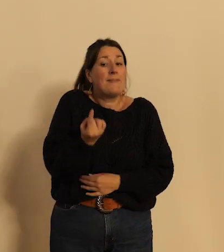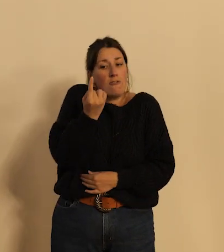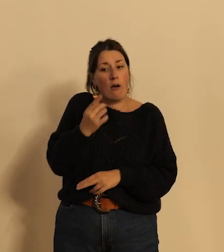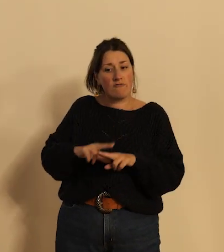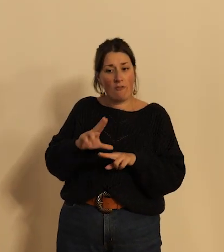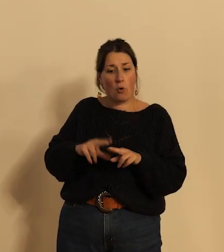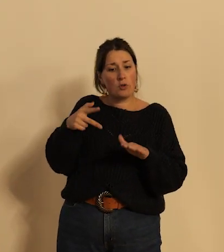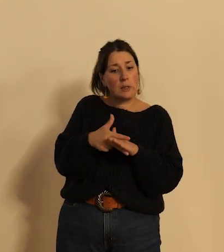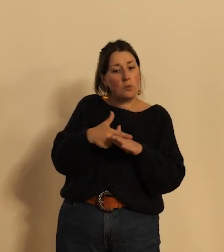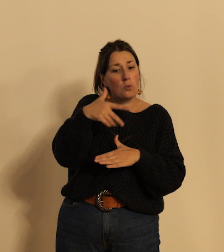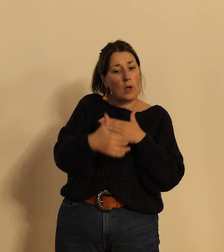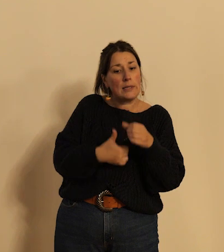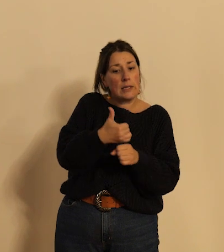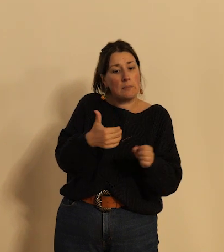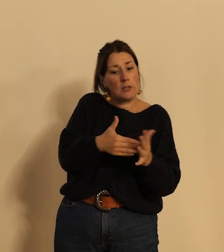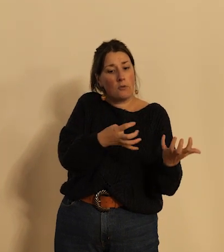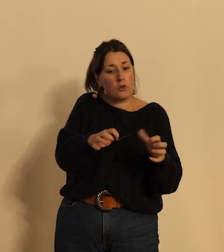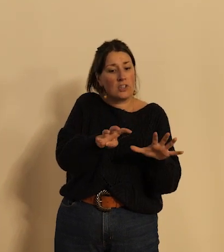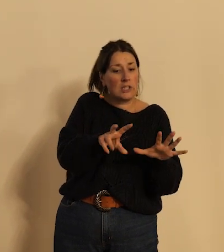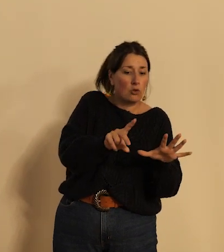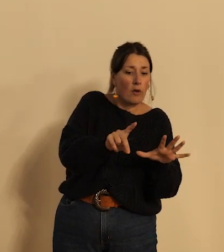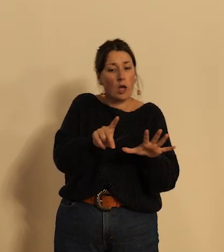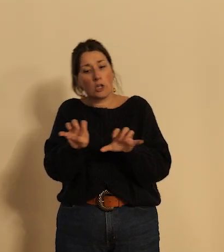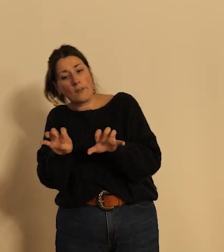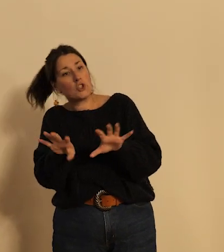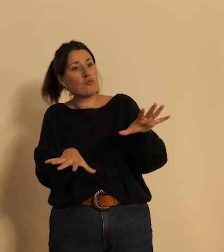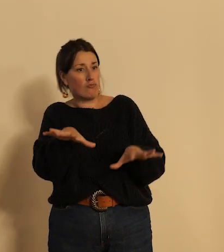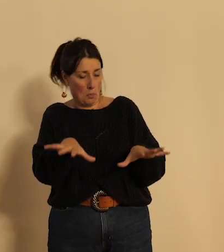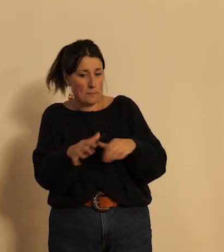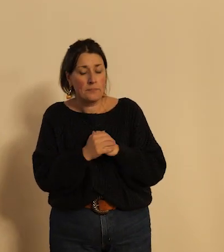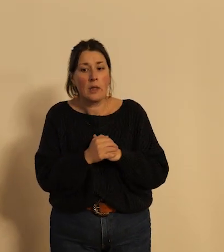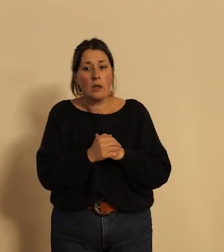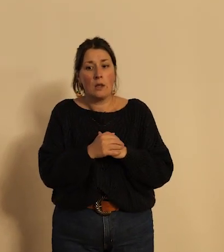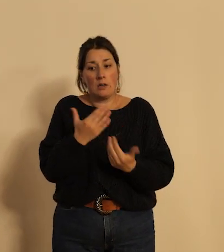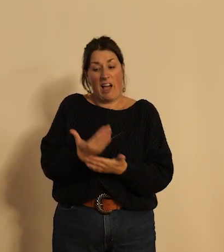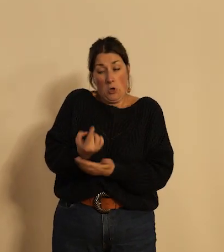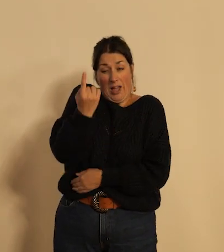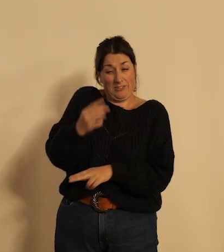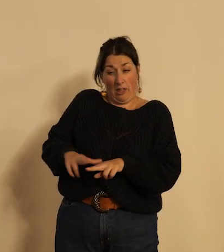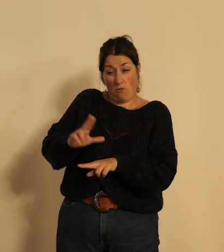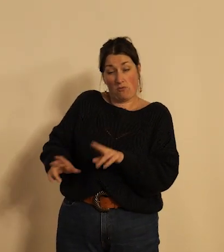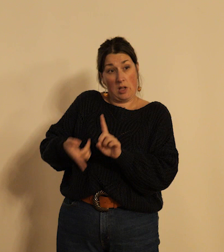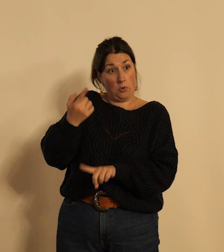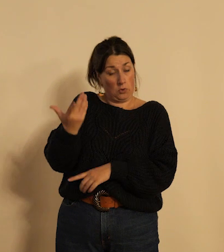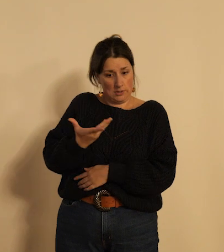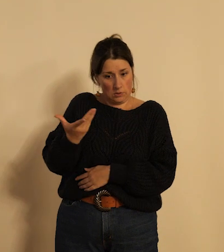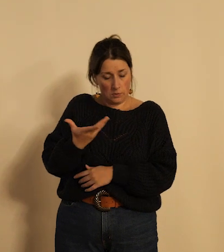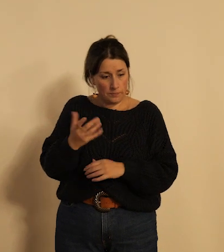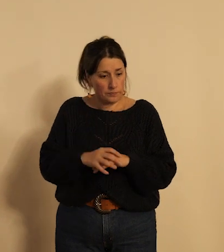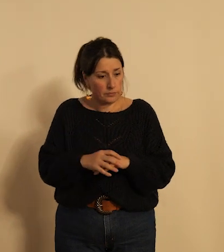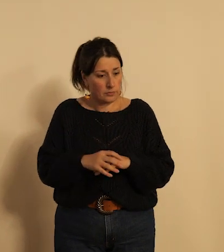80 par 90 par les associations mais je cite effectivement l'une des plus importantes qui est à mettre au crédit